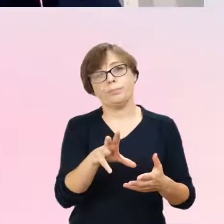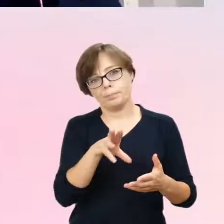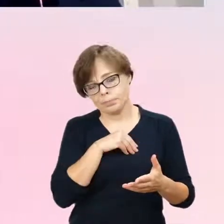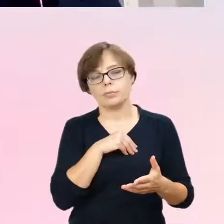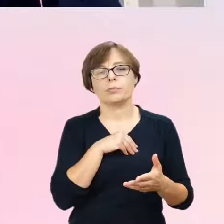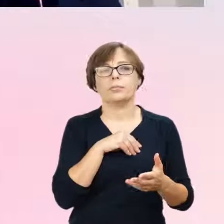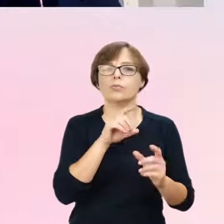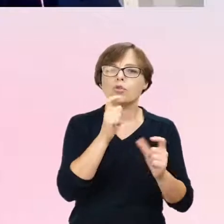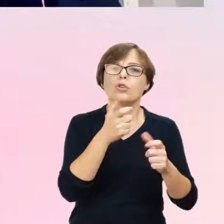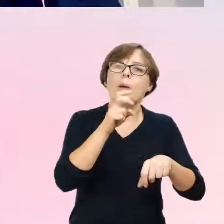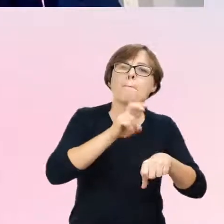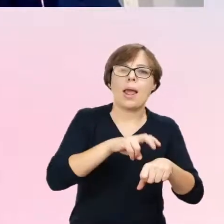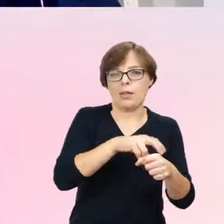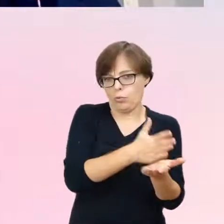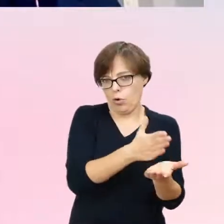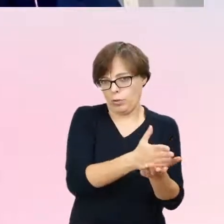interwencji medycznych.